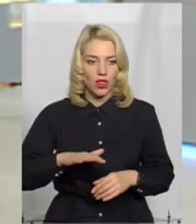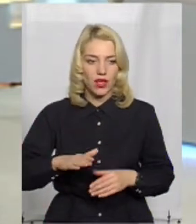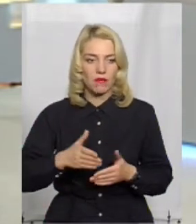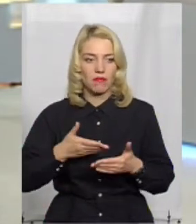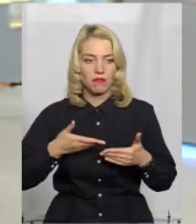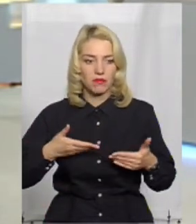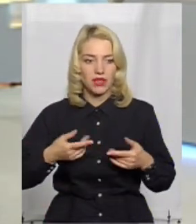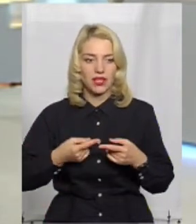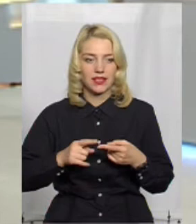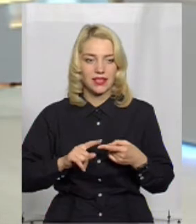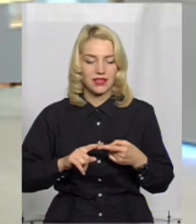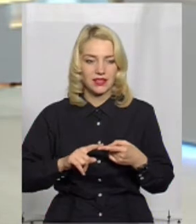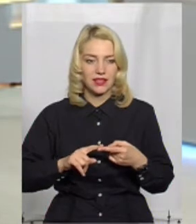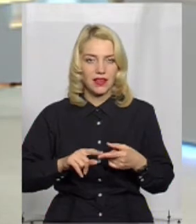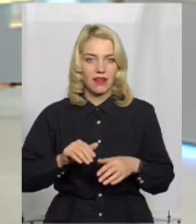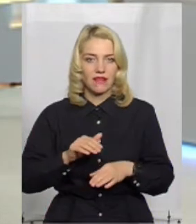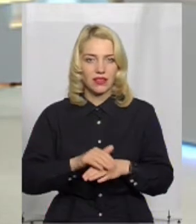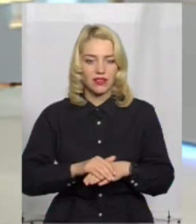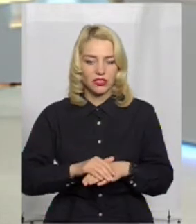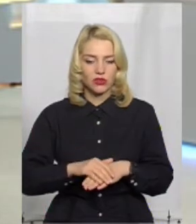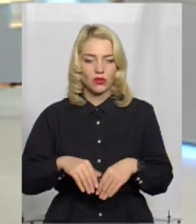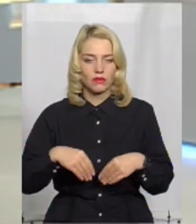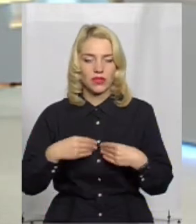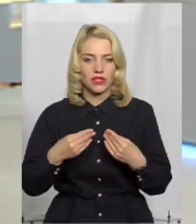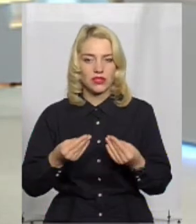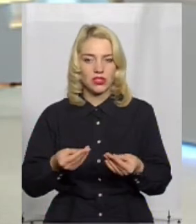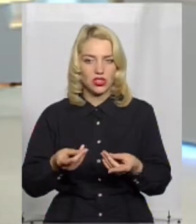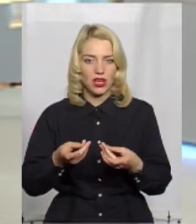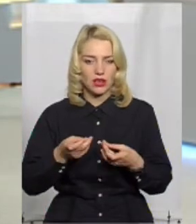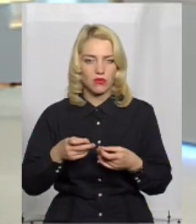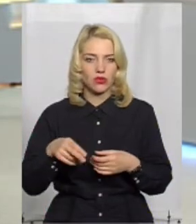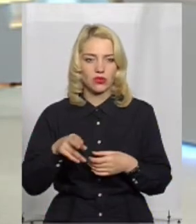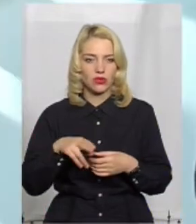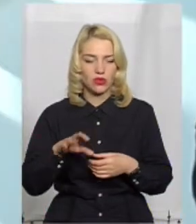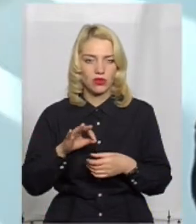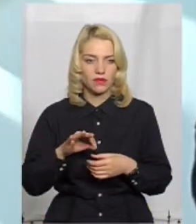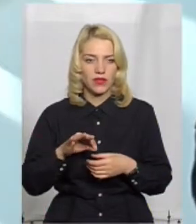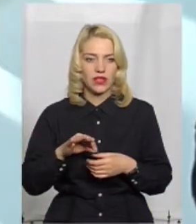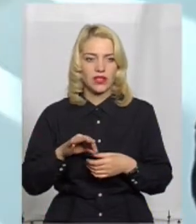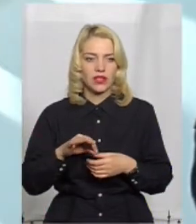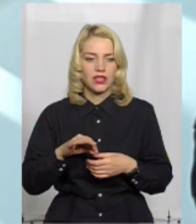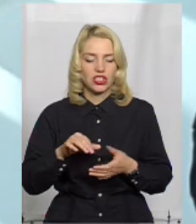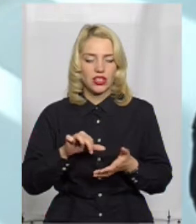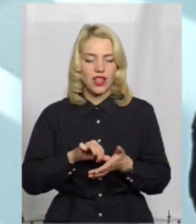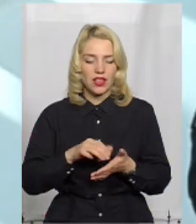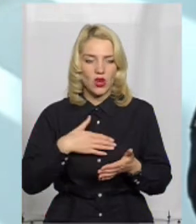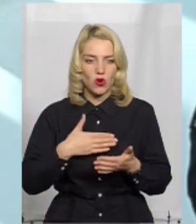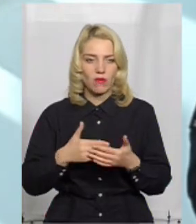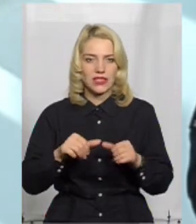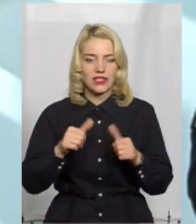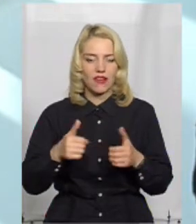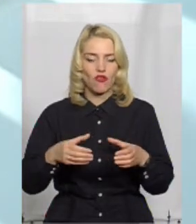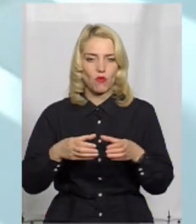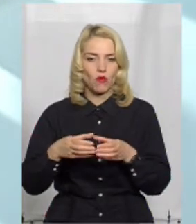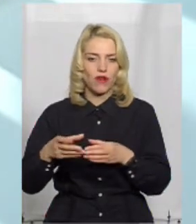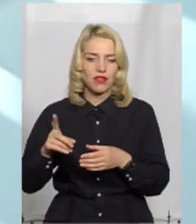їх фактично зачисляємо до членів громадських формувань, які є в